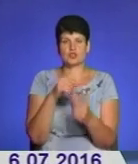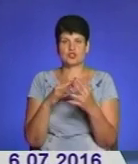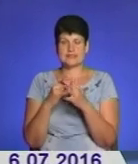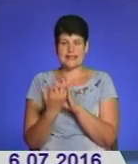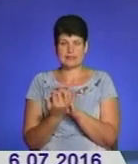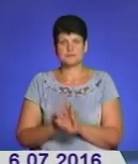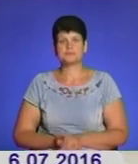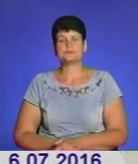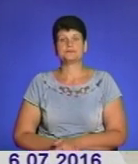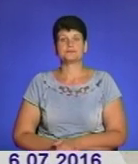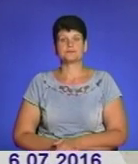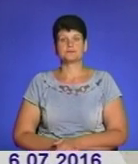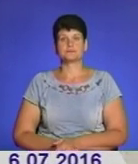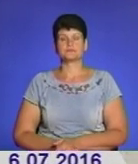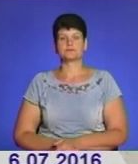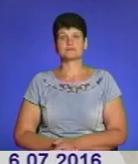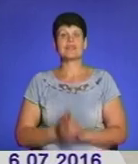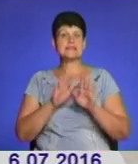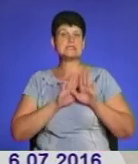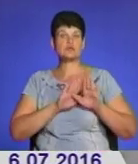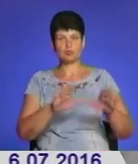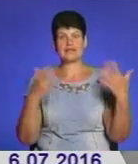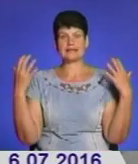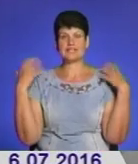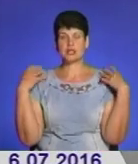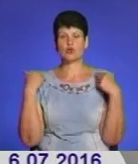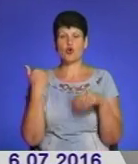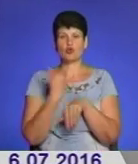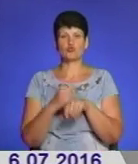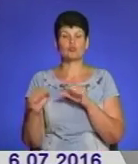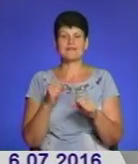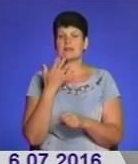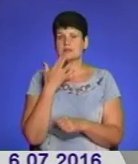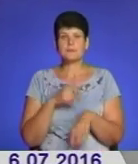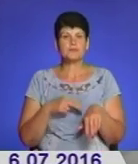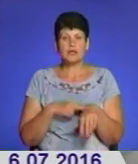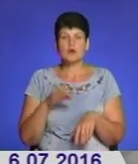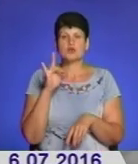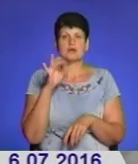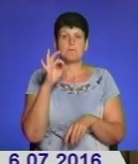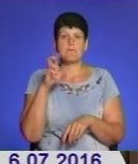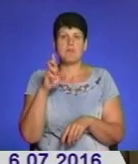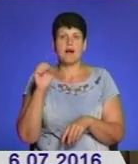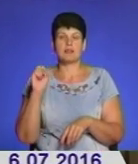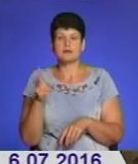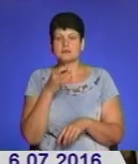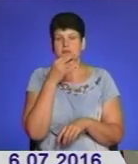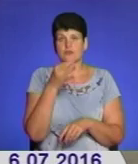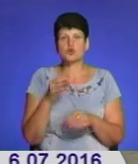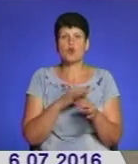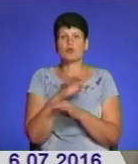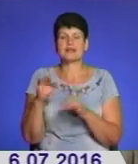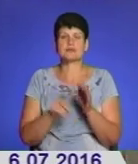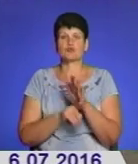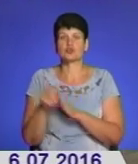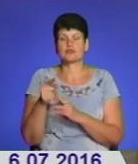правоохоронців. Заступник начальника головного управління національної поліції Руслан Балик зазначив, що проєкт, започаткований